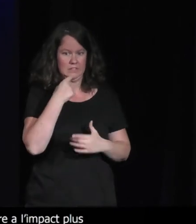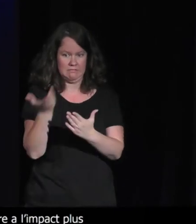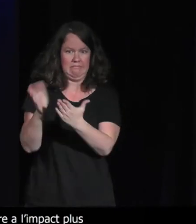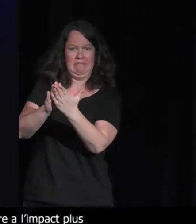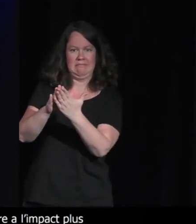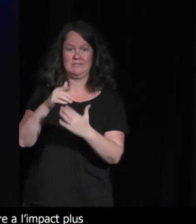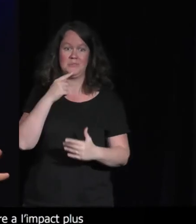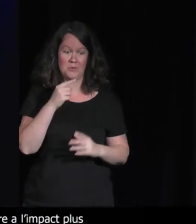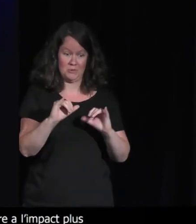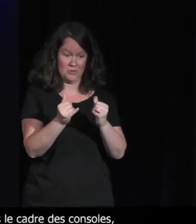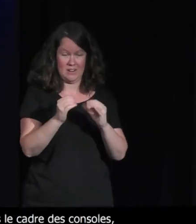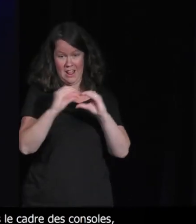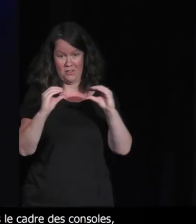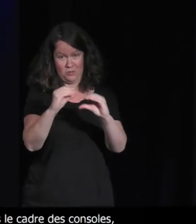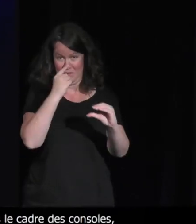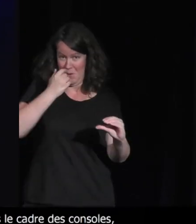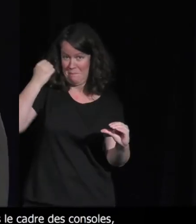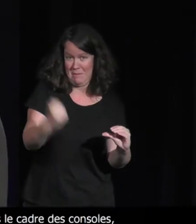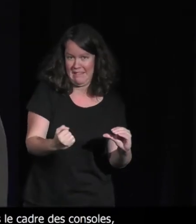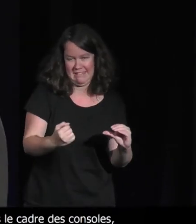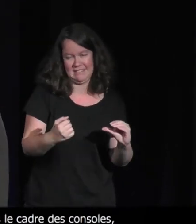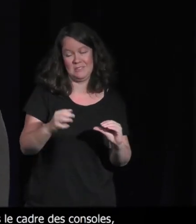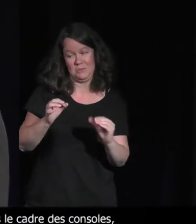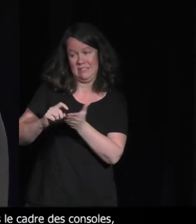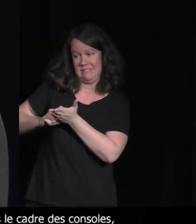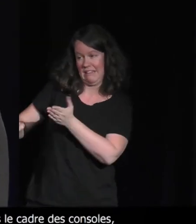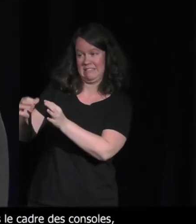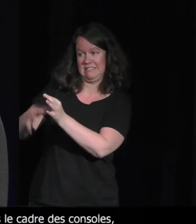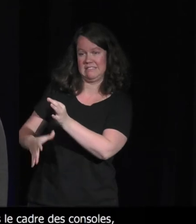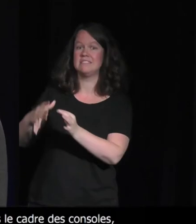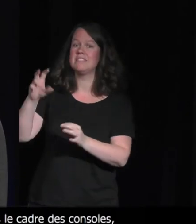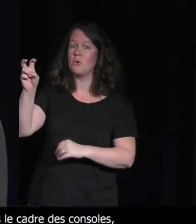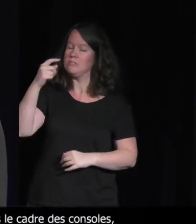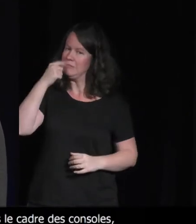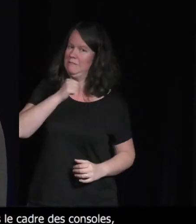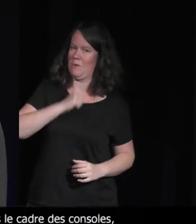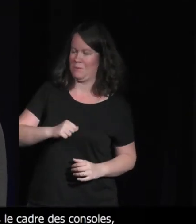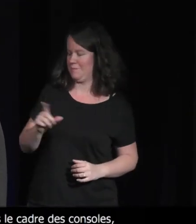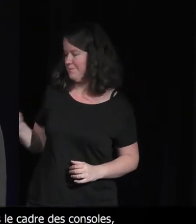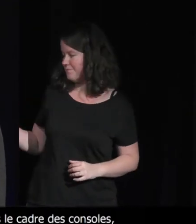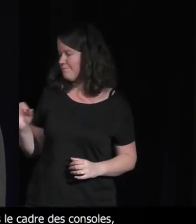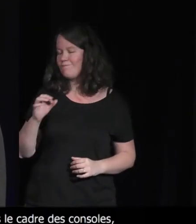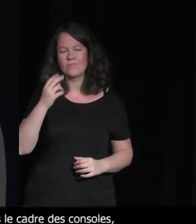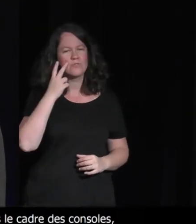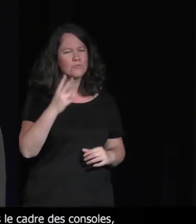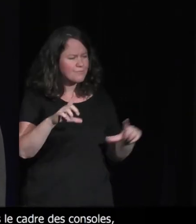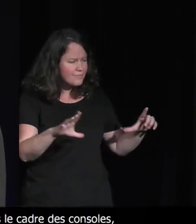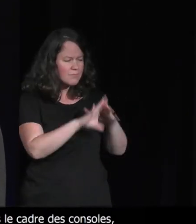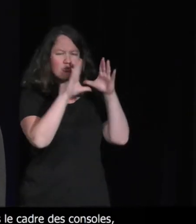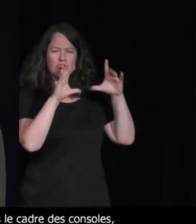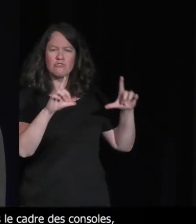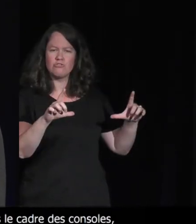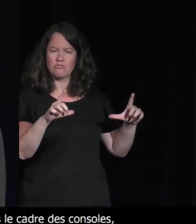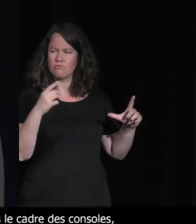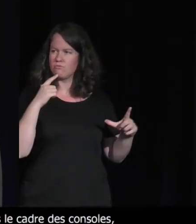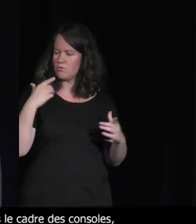dire quelque chose comme ça. Donc l'empreinte n'est pas négligée là-dessus. Je fais juste une infographie assez intéressante sur la croissance depuis la